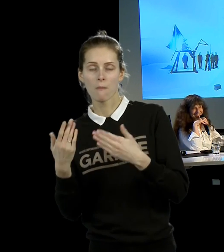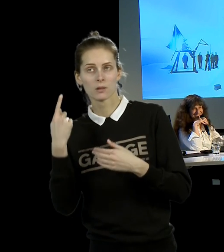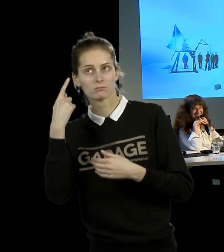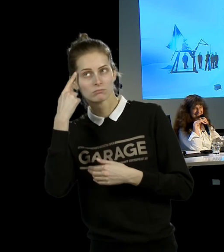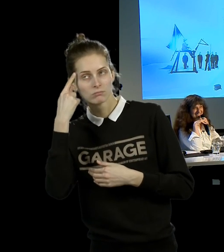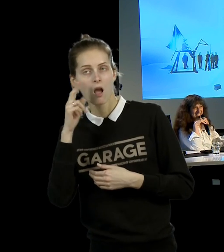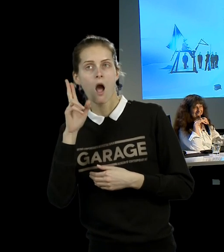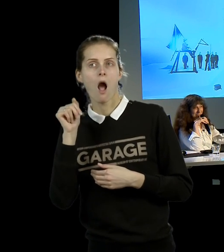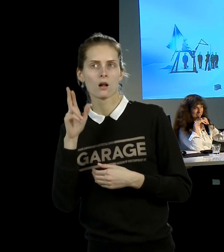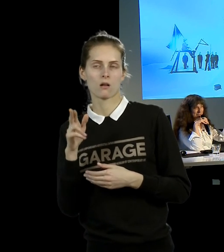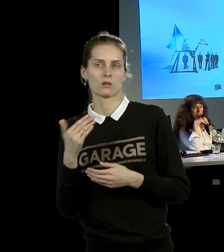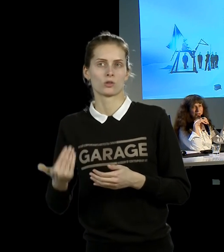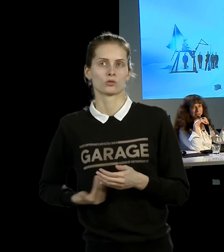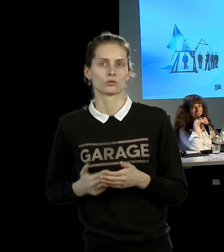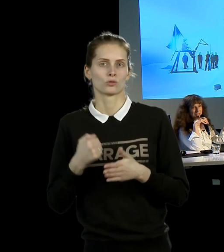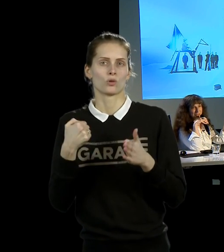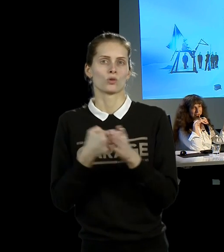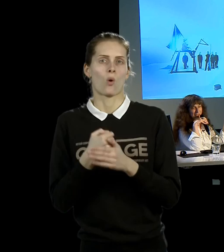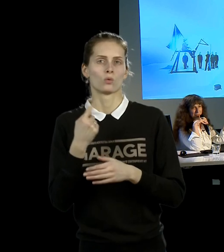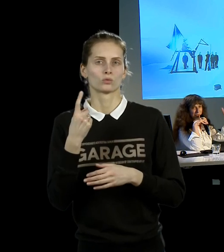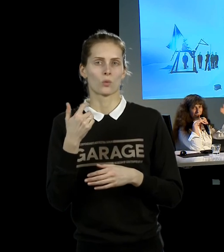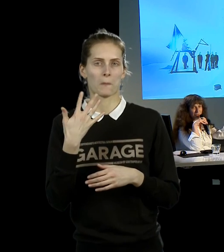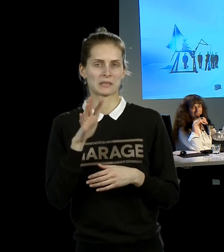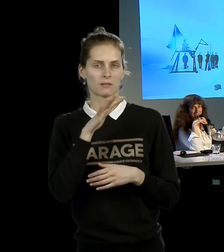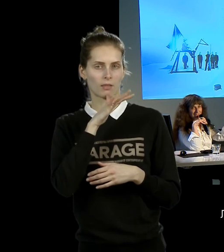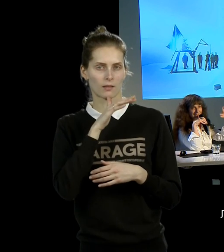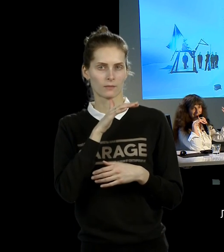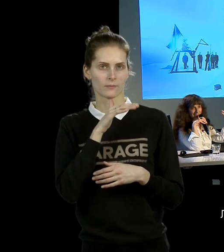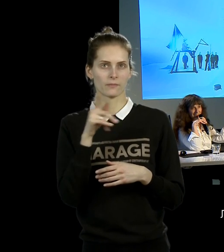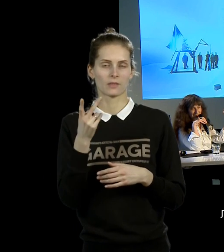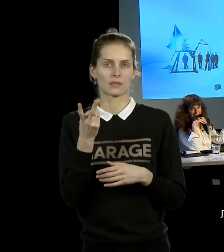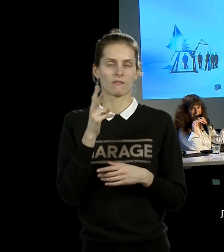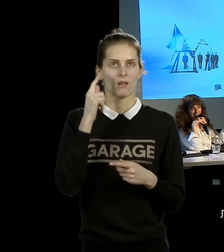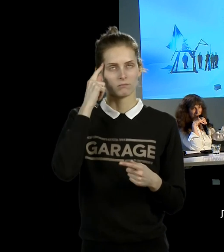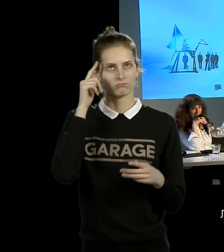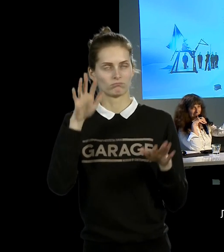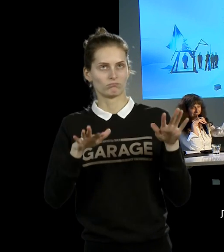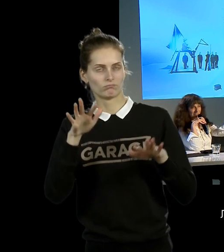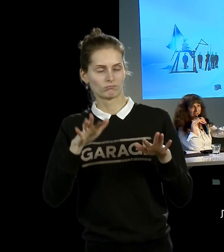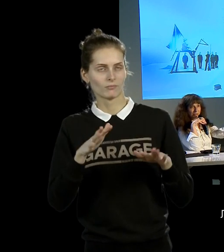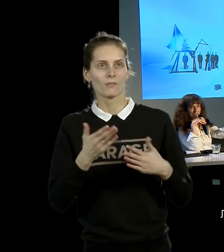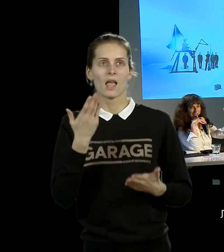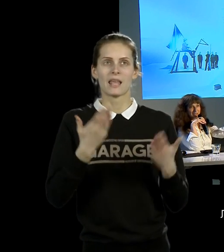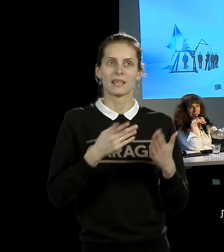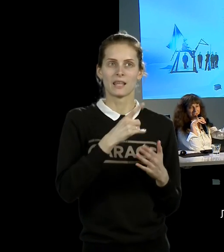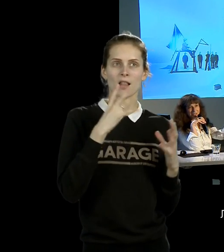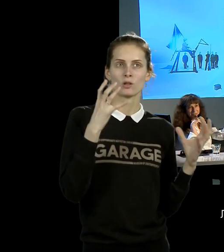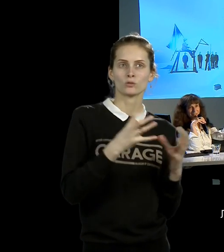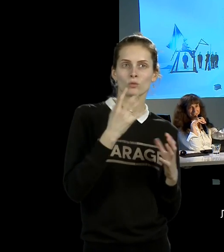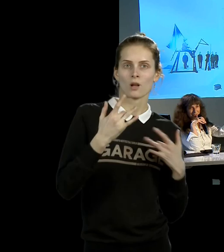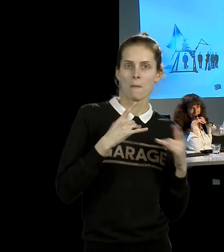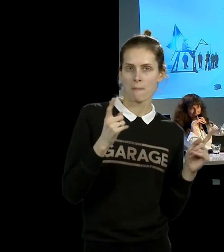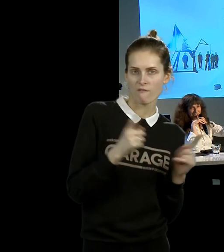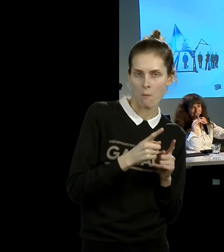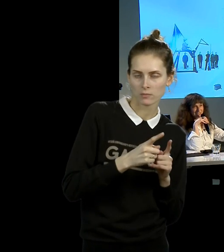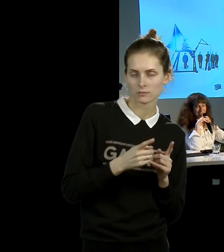лет. Они немножко противоречащие. Либо перформанс сохраняется, когда она исчезает, либо она является его единственным гарантом.